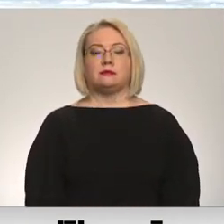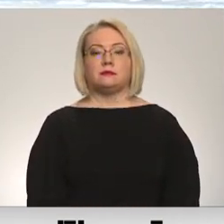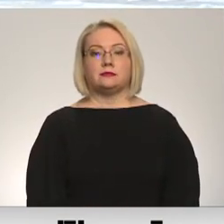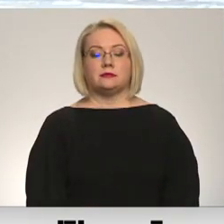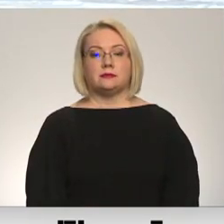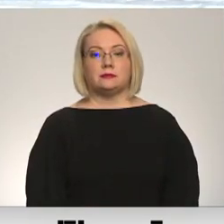Kurzem.